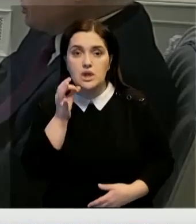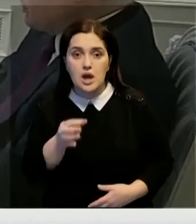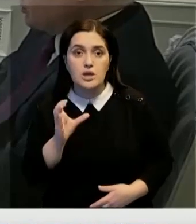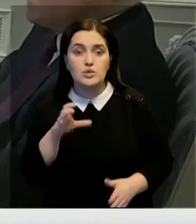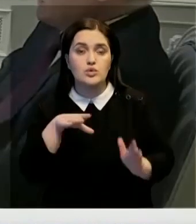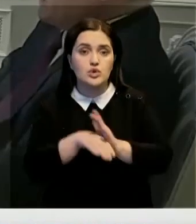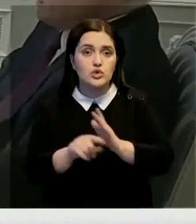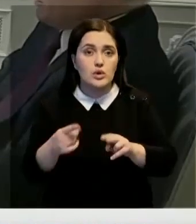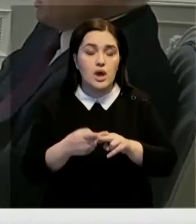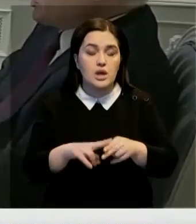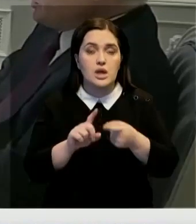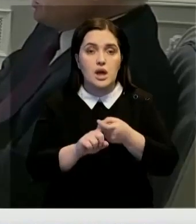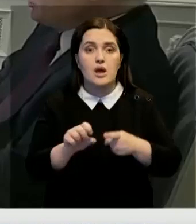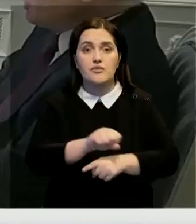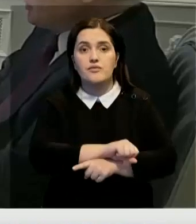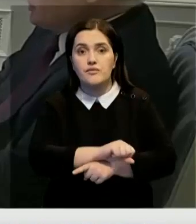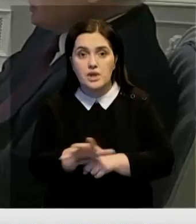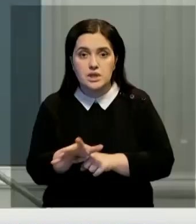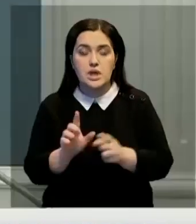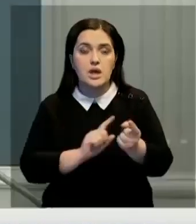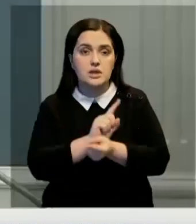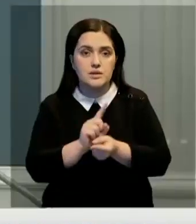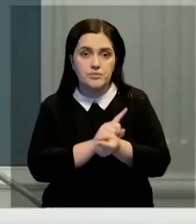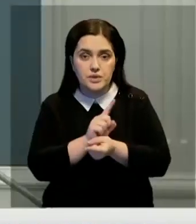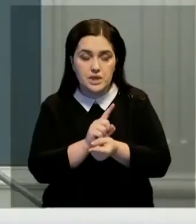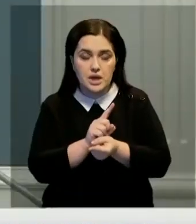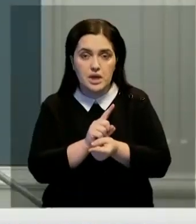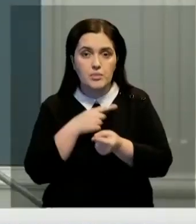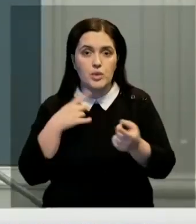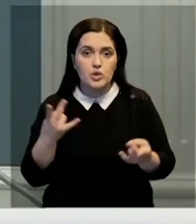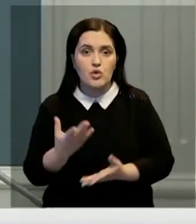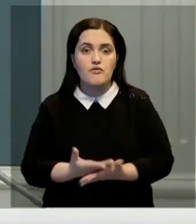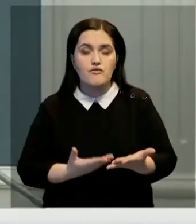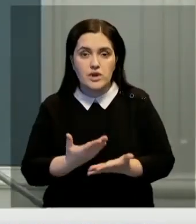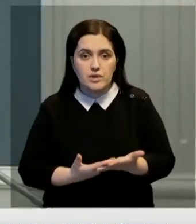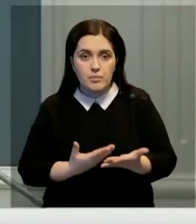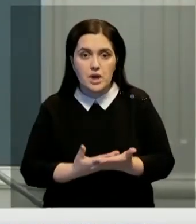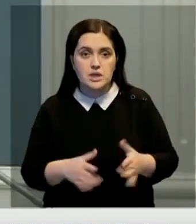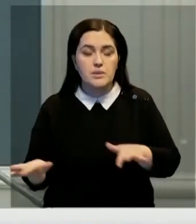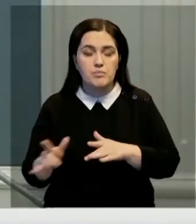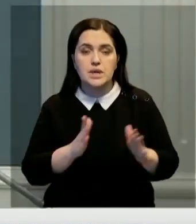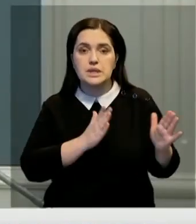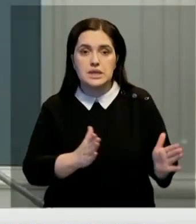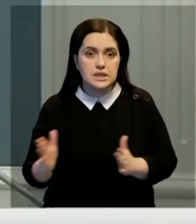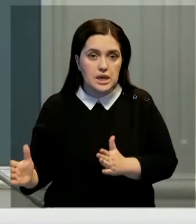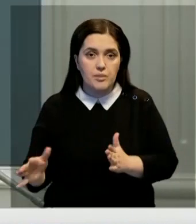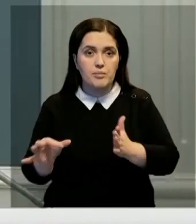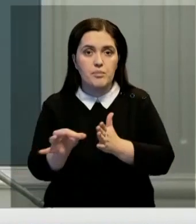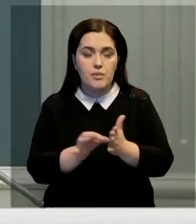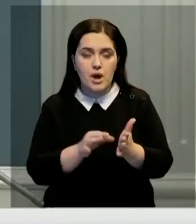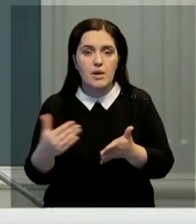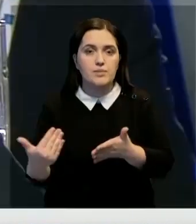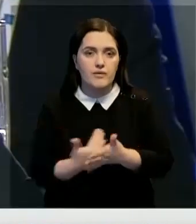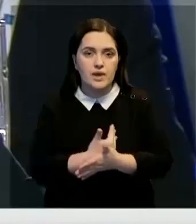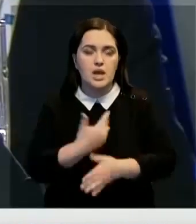того, что этот вирус продолжает мутировать, нам следует выработать механизмы системного оперативного обновления